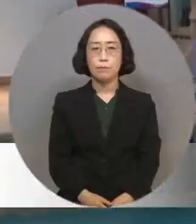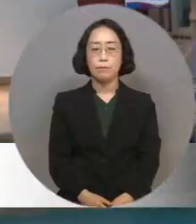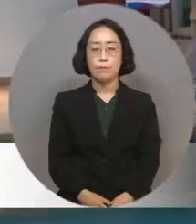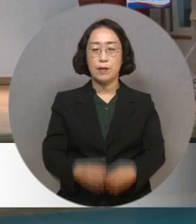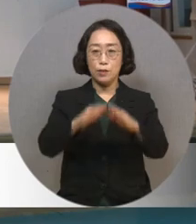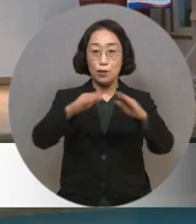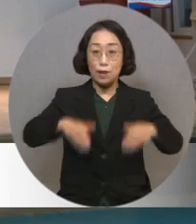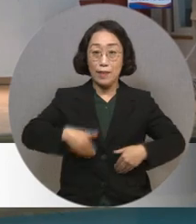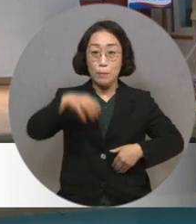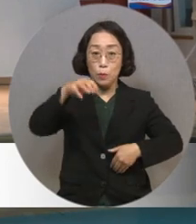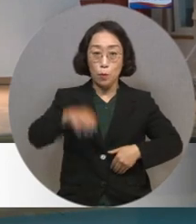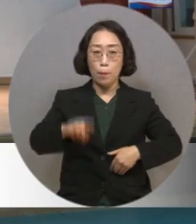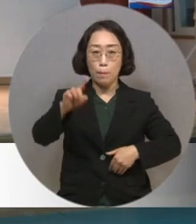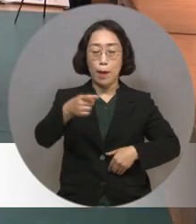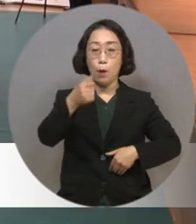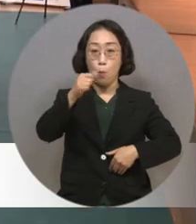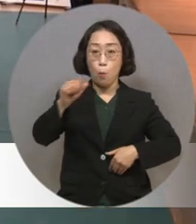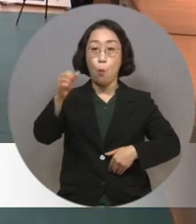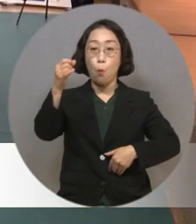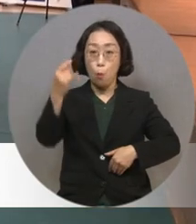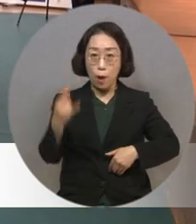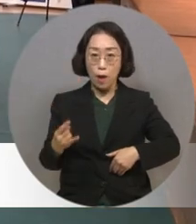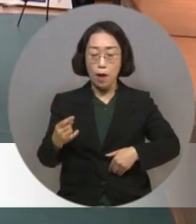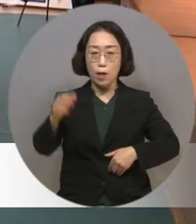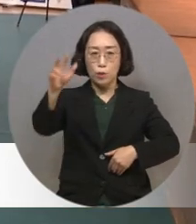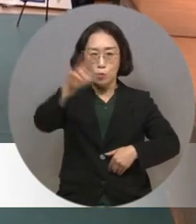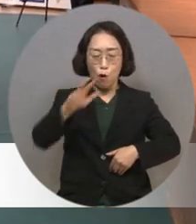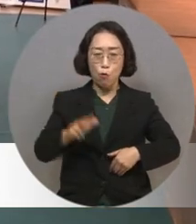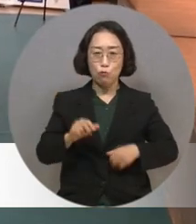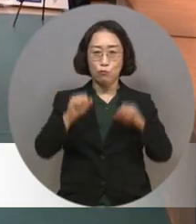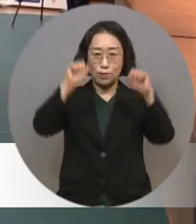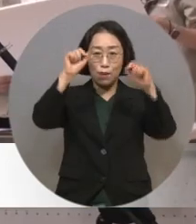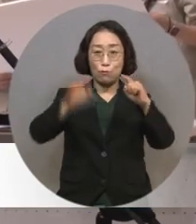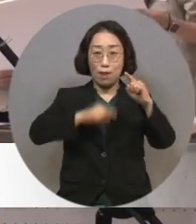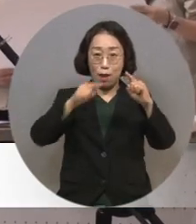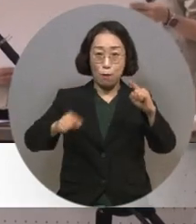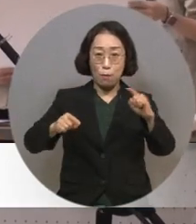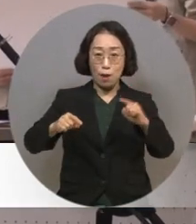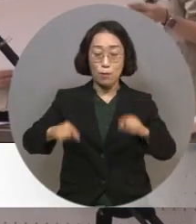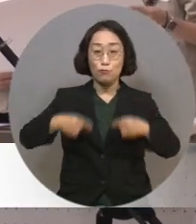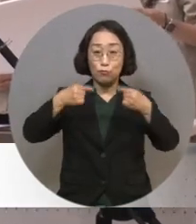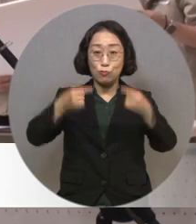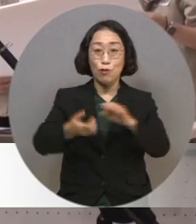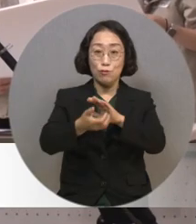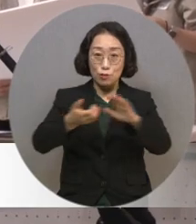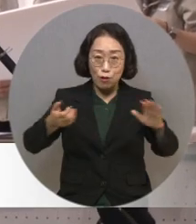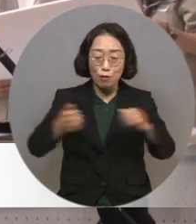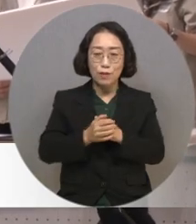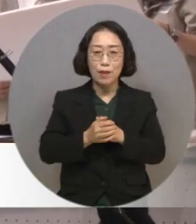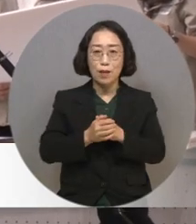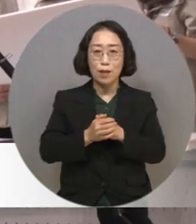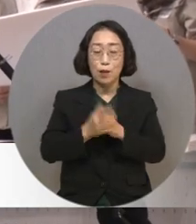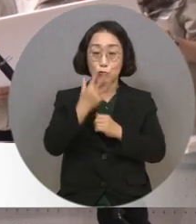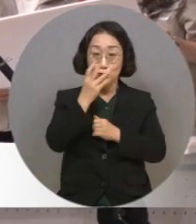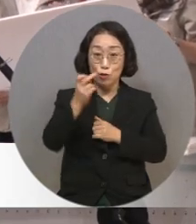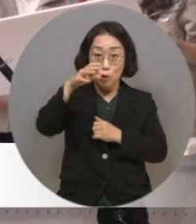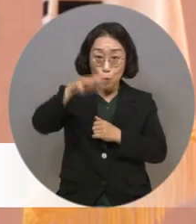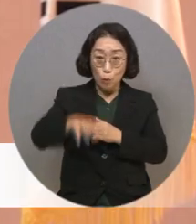전라남도는 제105회 전국체육대회 출전에 앞서 순천만 생태문학교육원